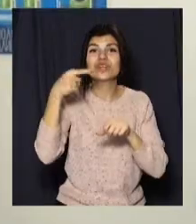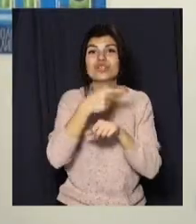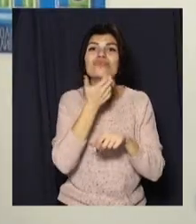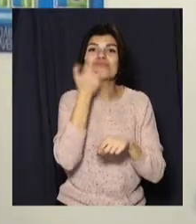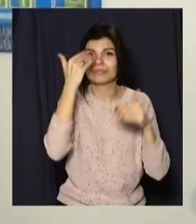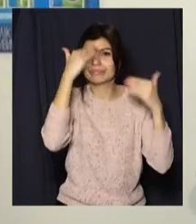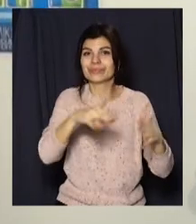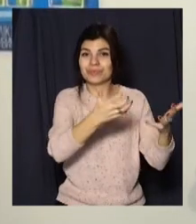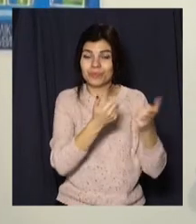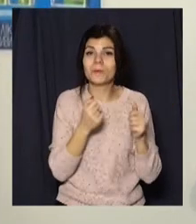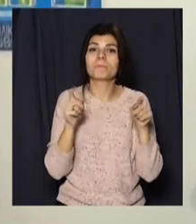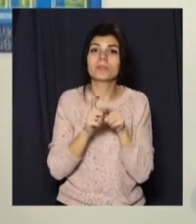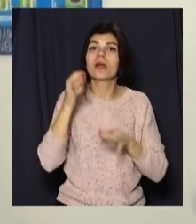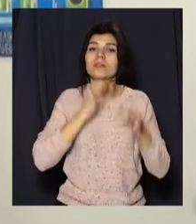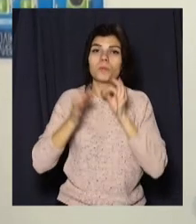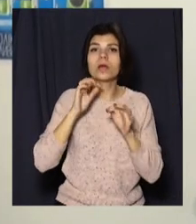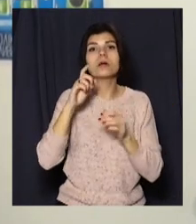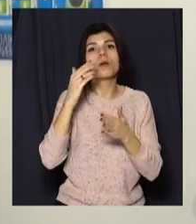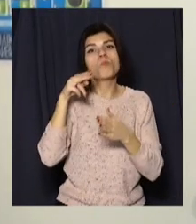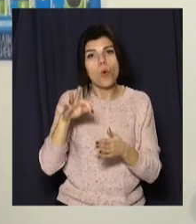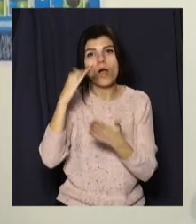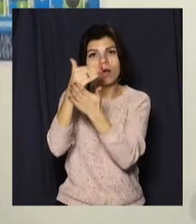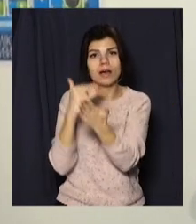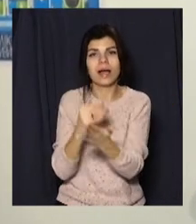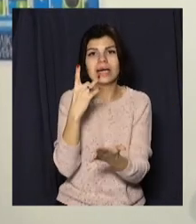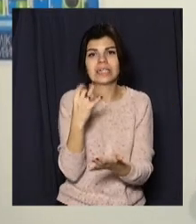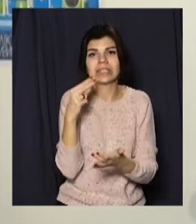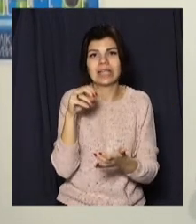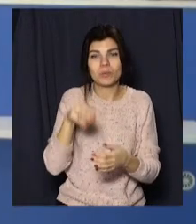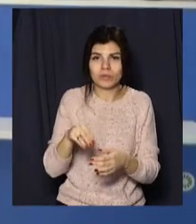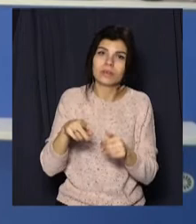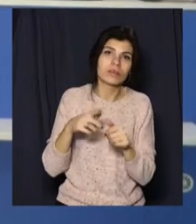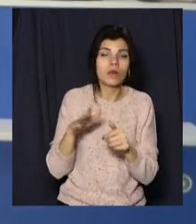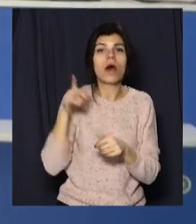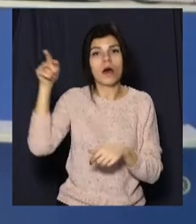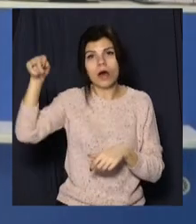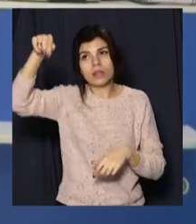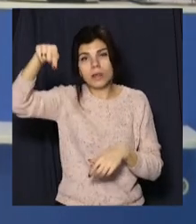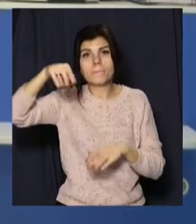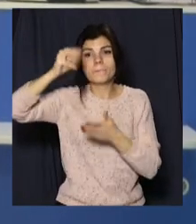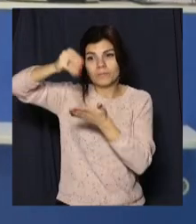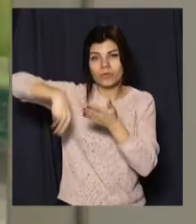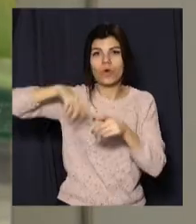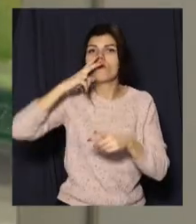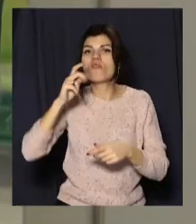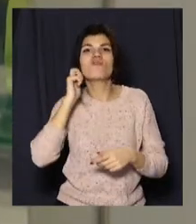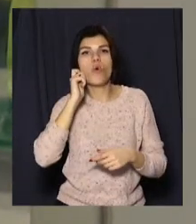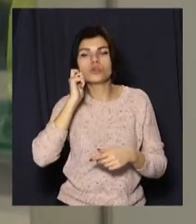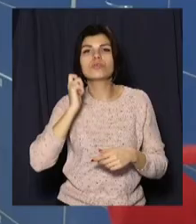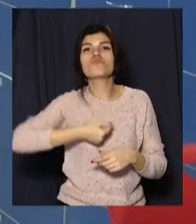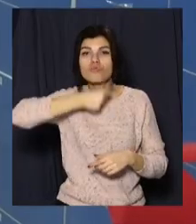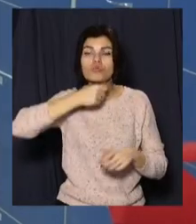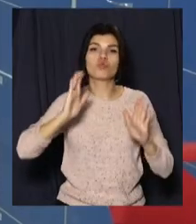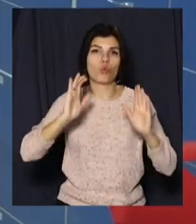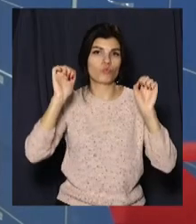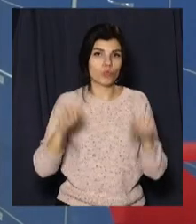рецептурні, так і безрецептурні ліки. Перевірятимуть вік банки у момент проведення платежу. А витратити кошти